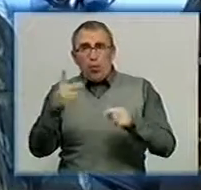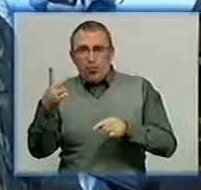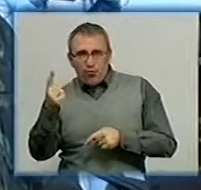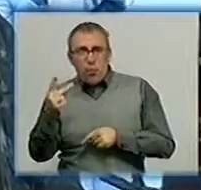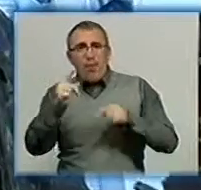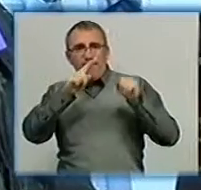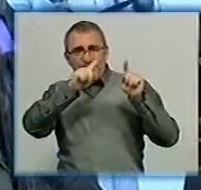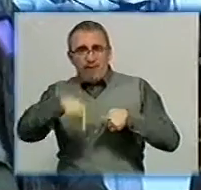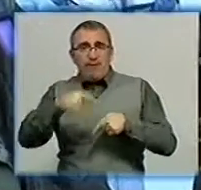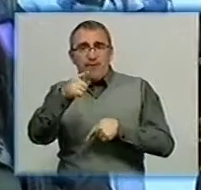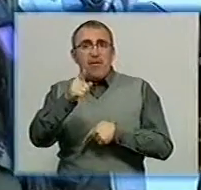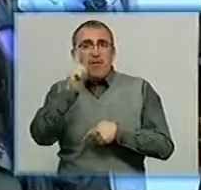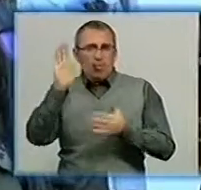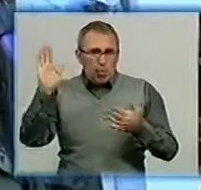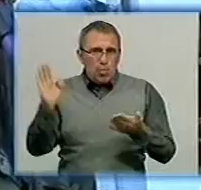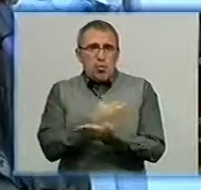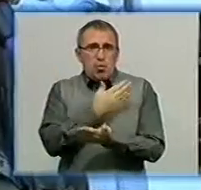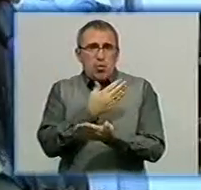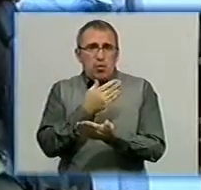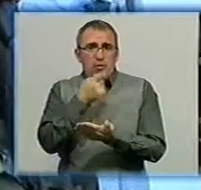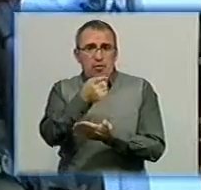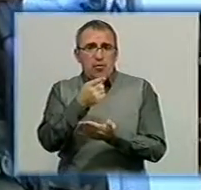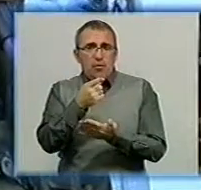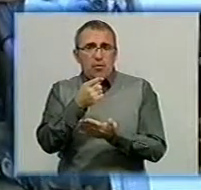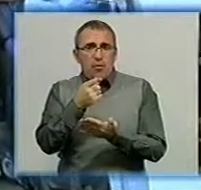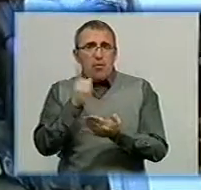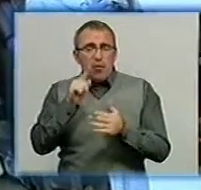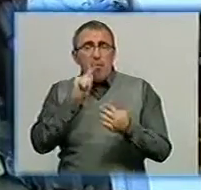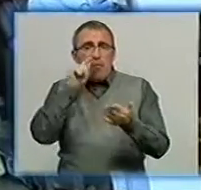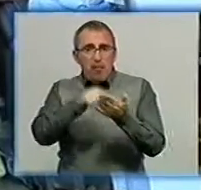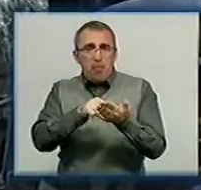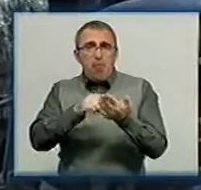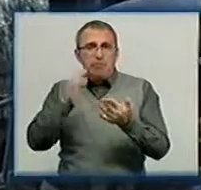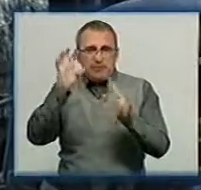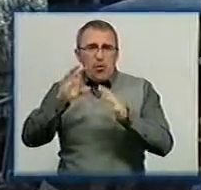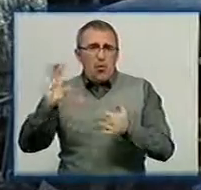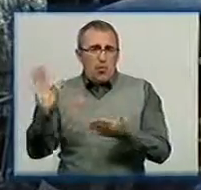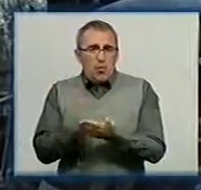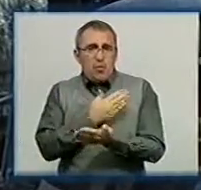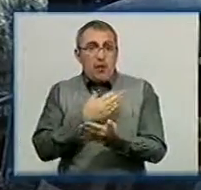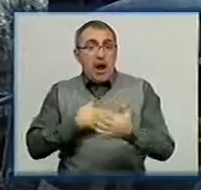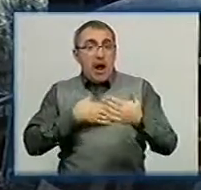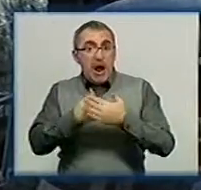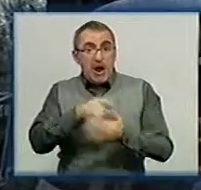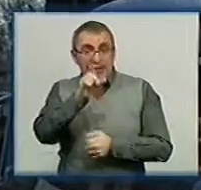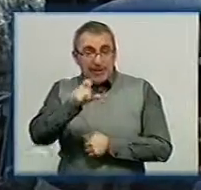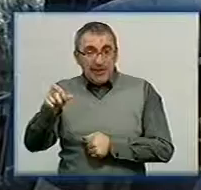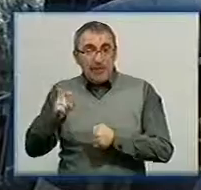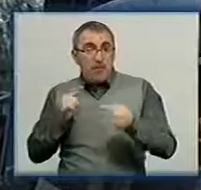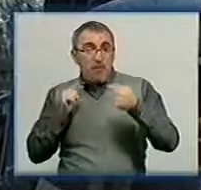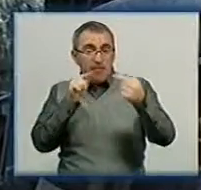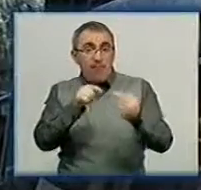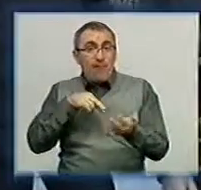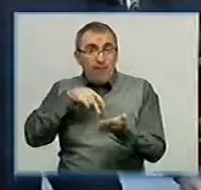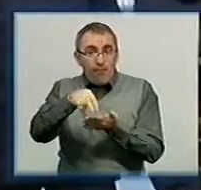І Панченко попадає під заход про ілюстрацію. І його заступник з Доренко також попадає про закон про ілюстрацію. На вимогу активістів до протестувальників